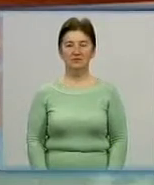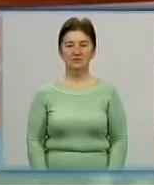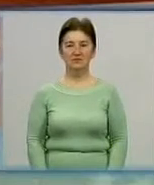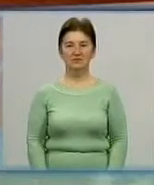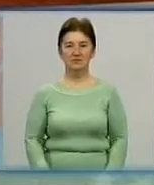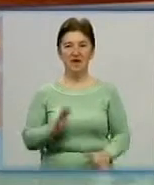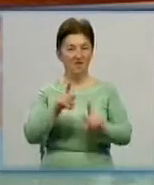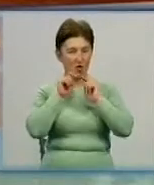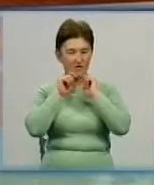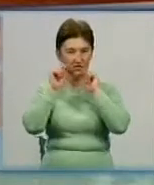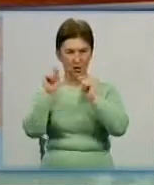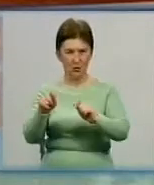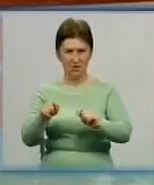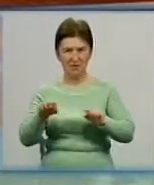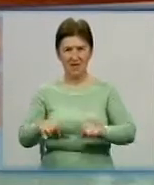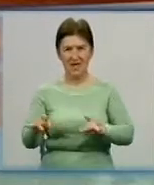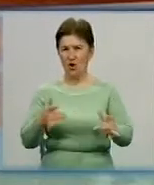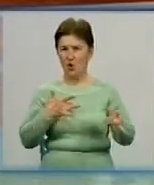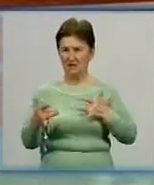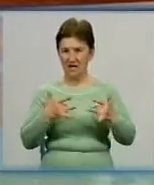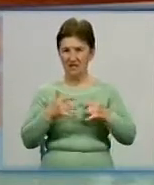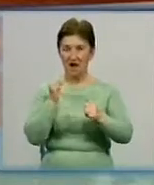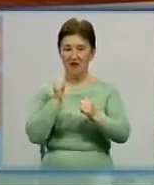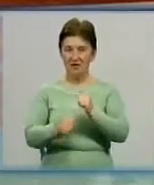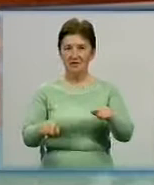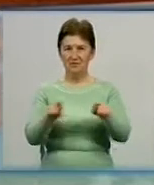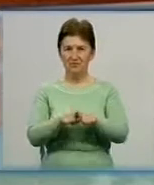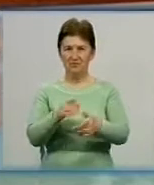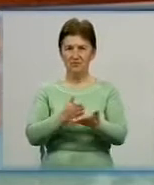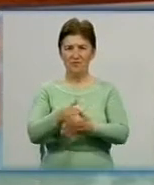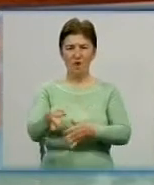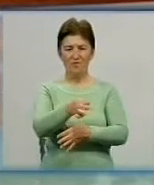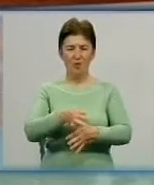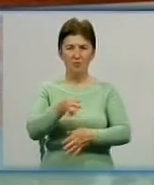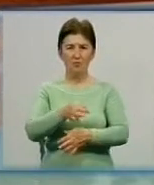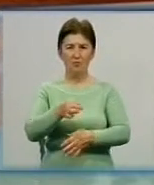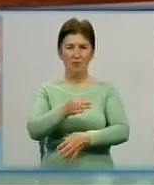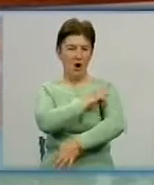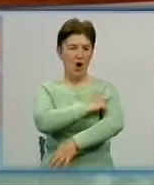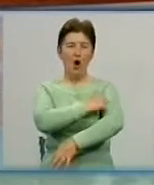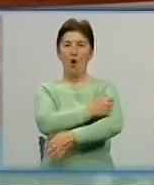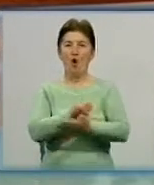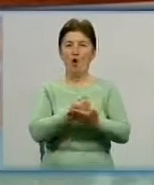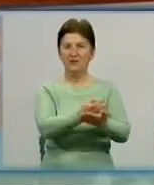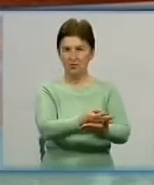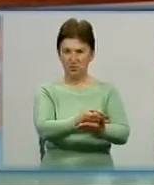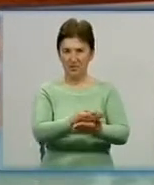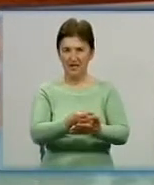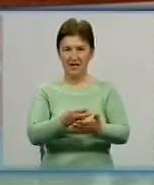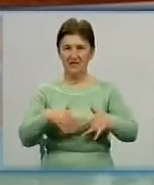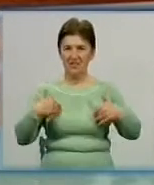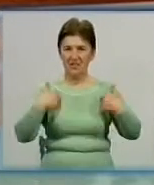Вдарунок – власні вміння і концерт. Так, щороку з ним перемоги вітають ветеранів обласного госпіталю учнів, будинку художньої та технічної творчості.